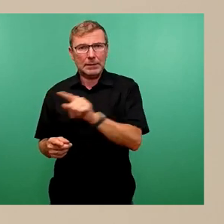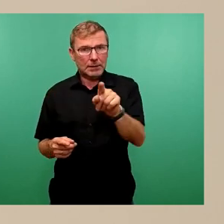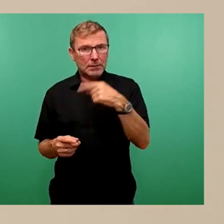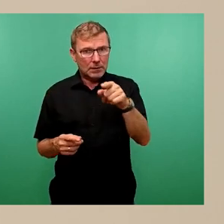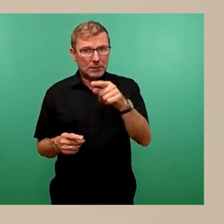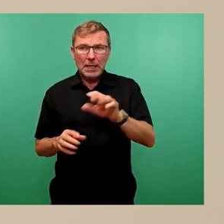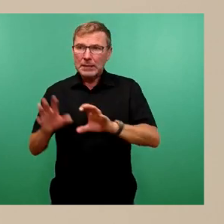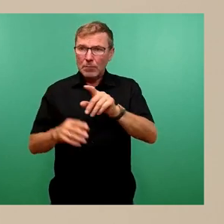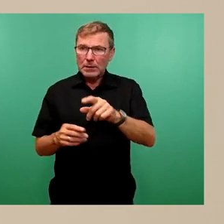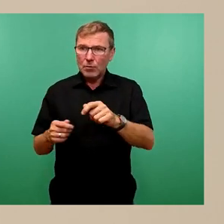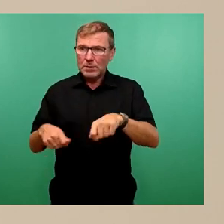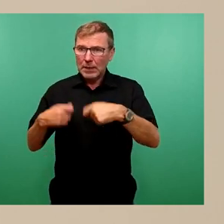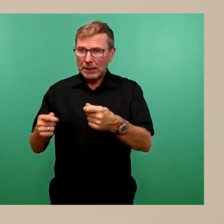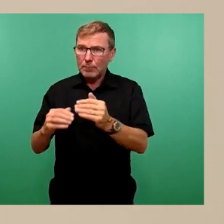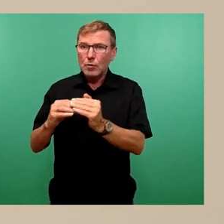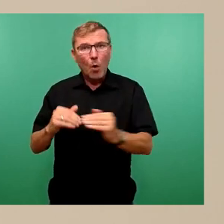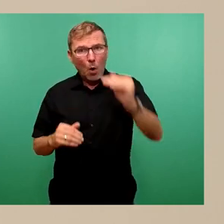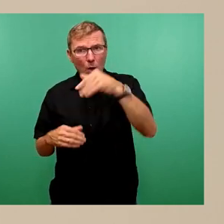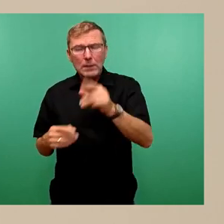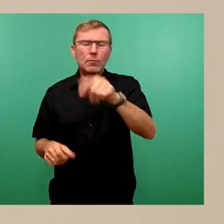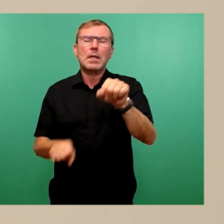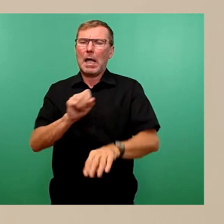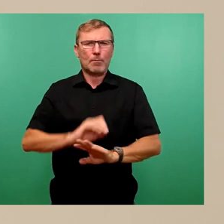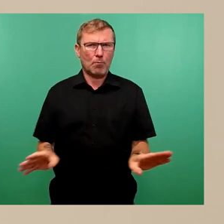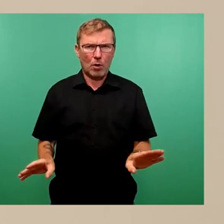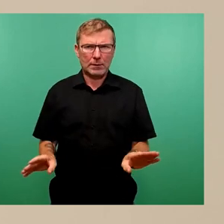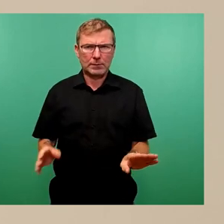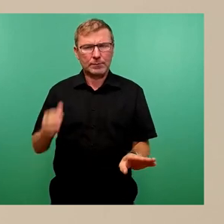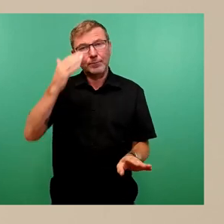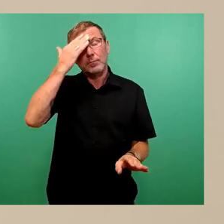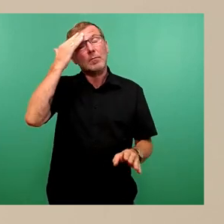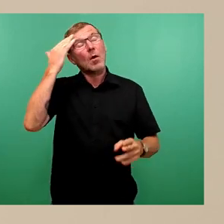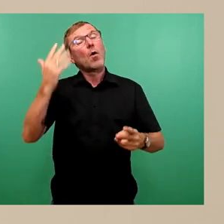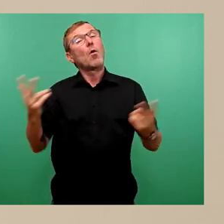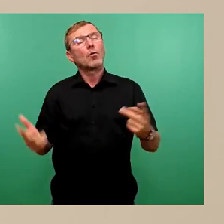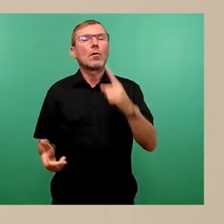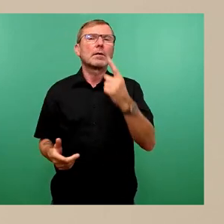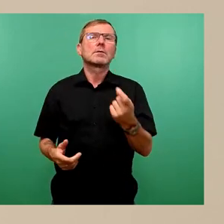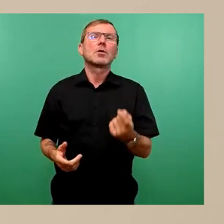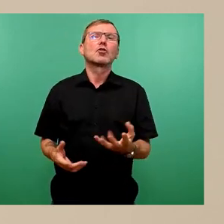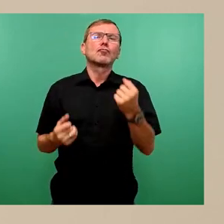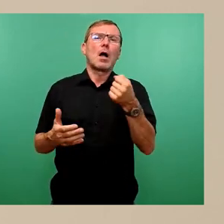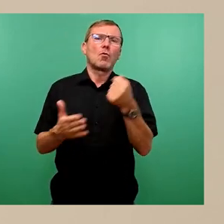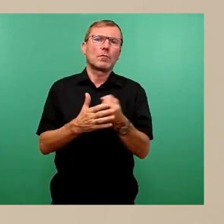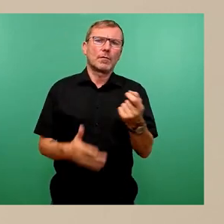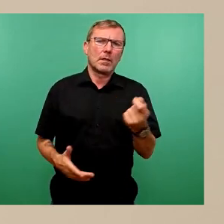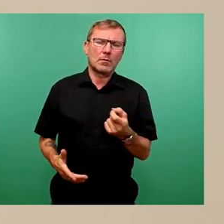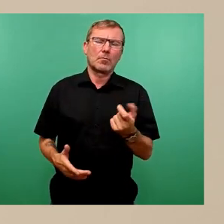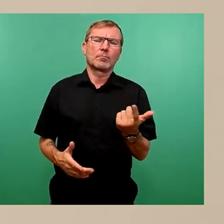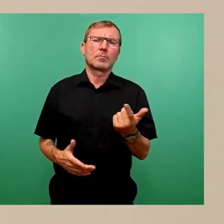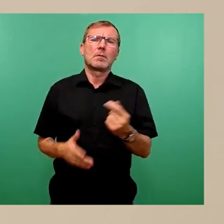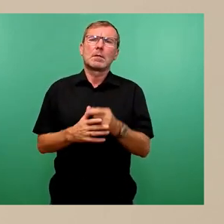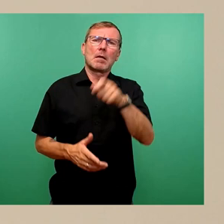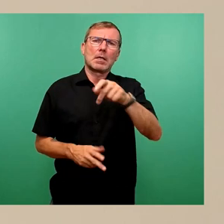Simulationsergebnisses liegt oder es zu schweren Unfällen Personenschäden kommt, die auf das Design des